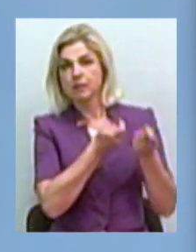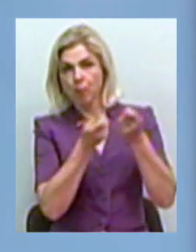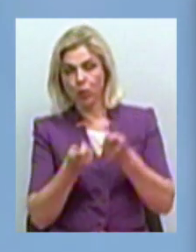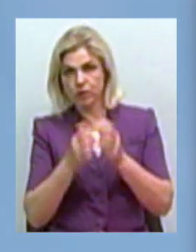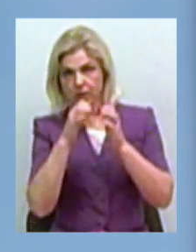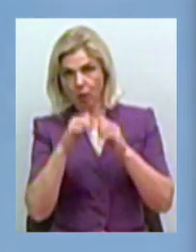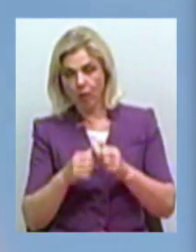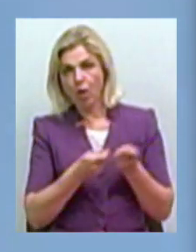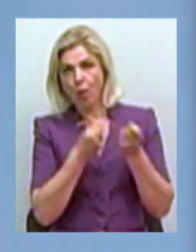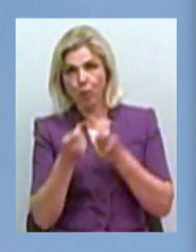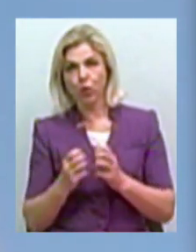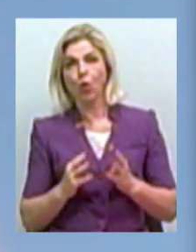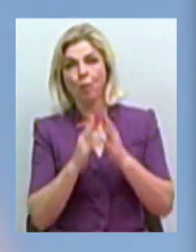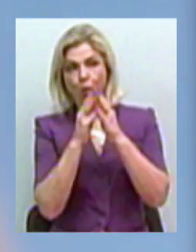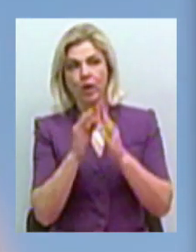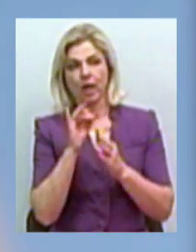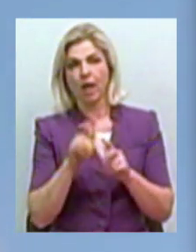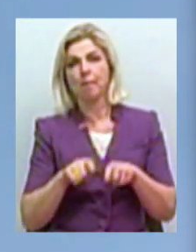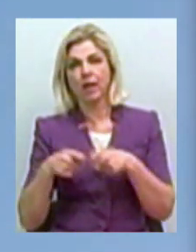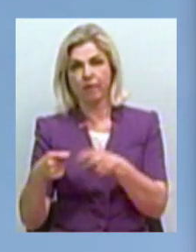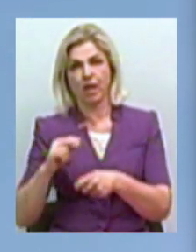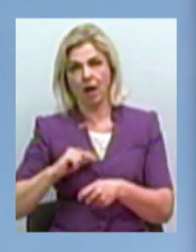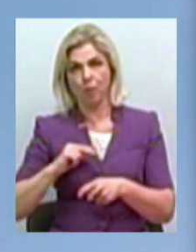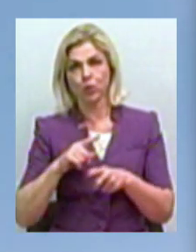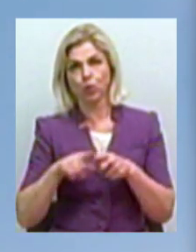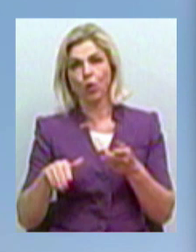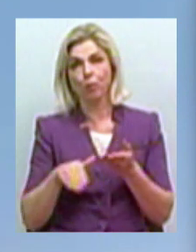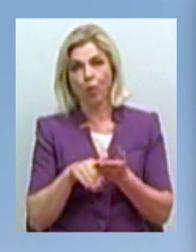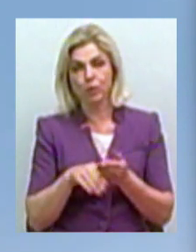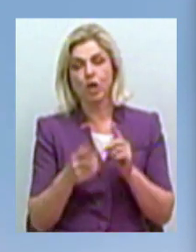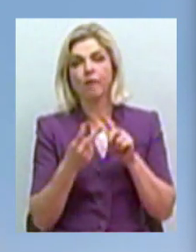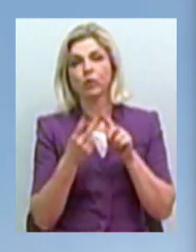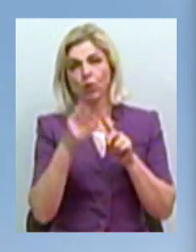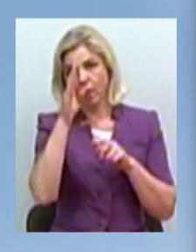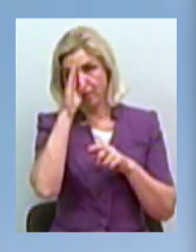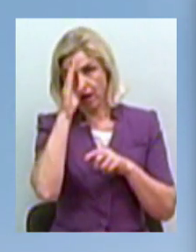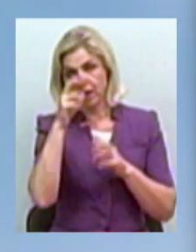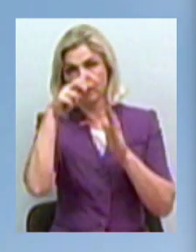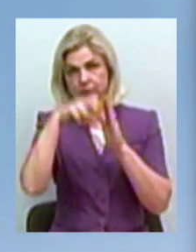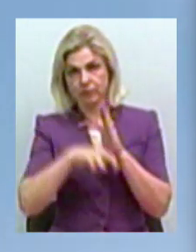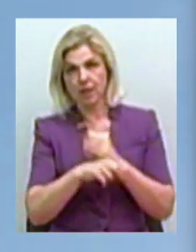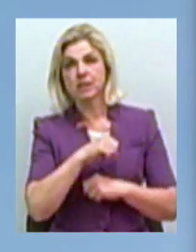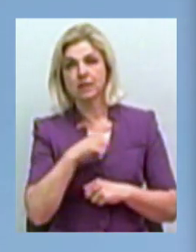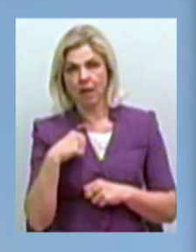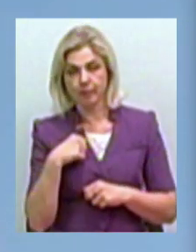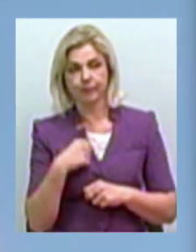опори та передати працівникам швидкої допомоги. Другий хлопець зліз самостійно.